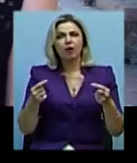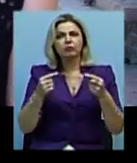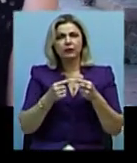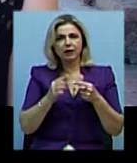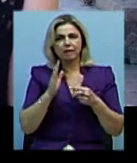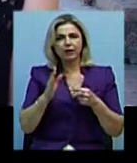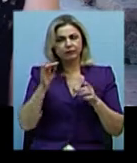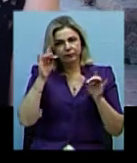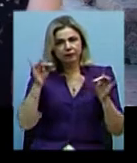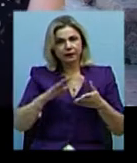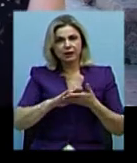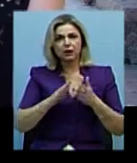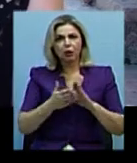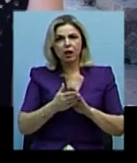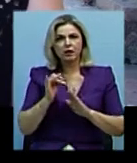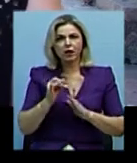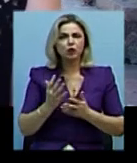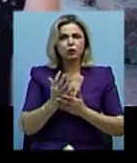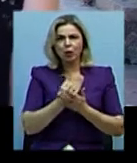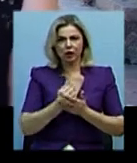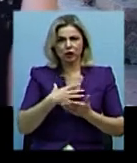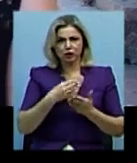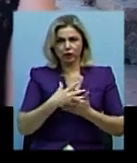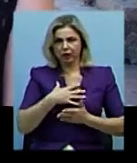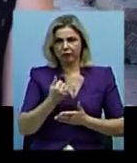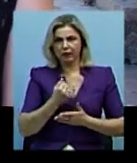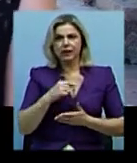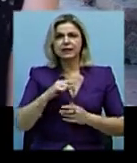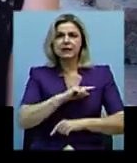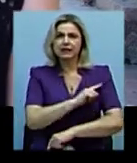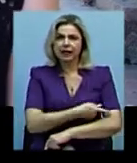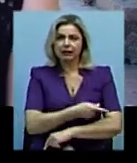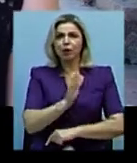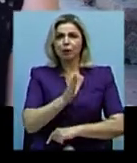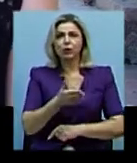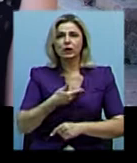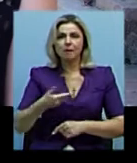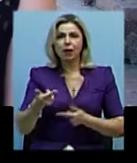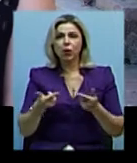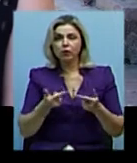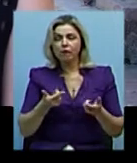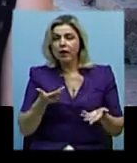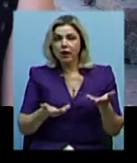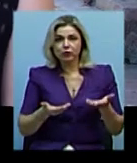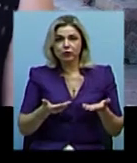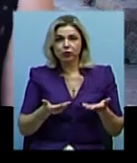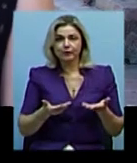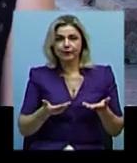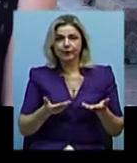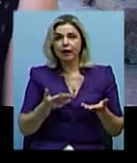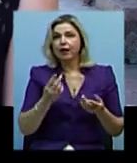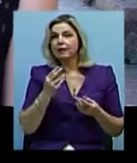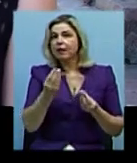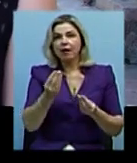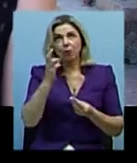ексенних ситуаціях та мобілізувати свої сили. Тобто ми будемо готові, якщо, не дай